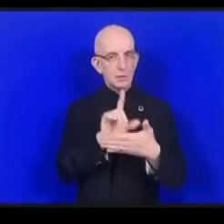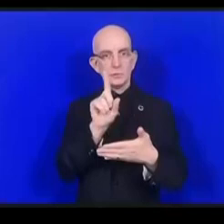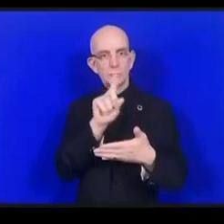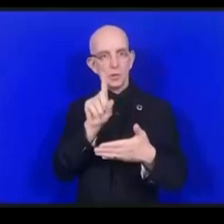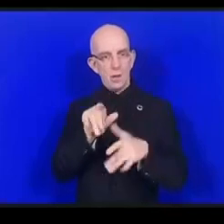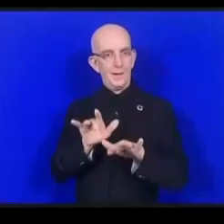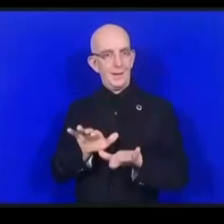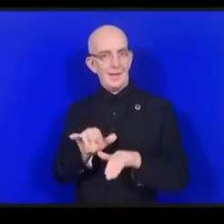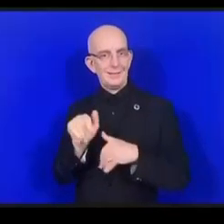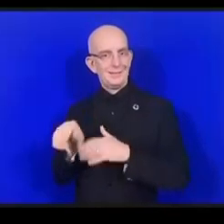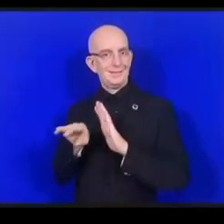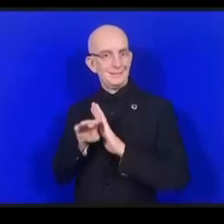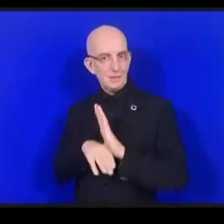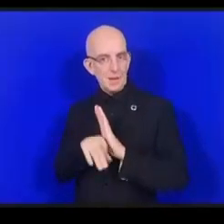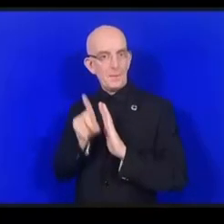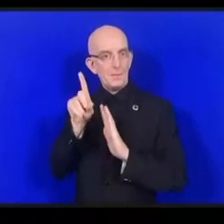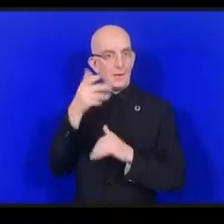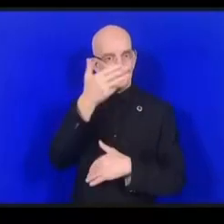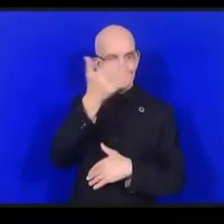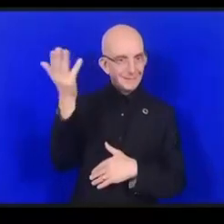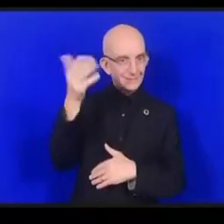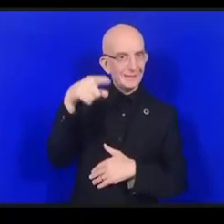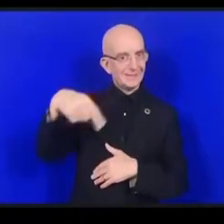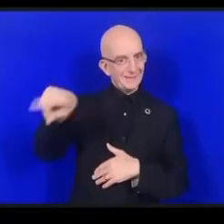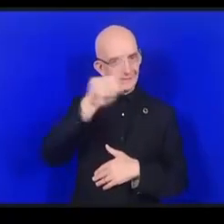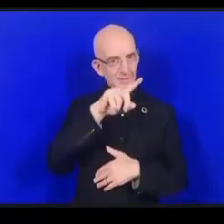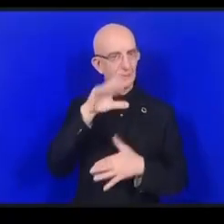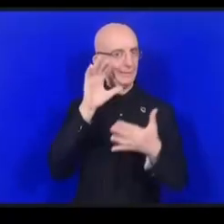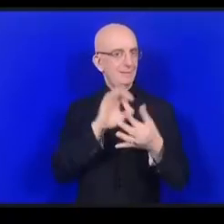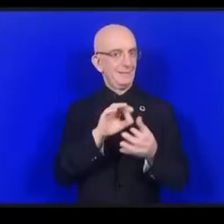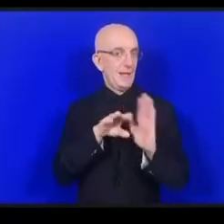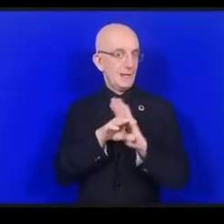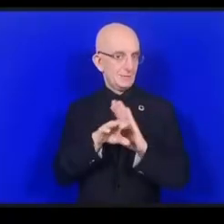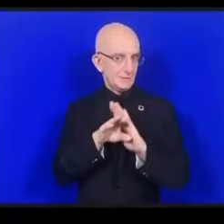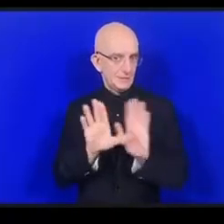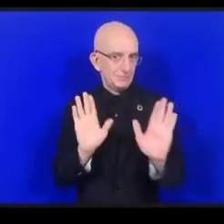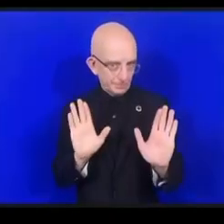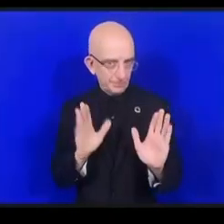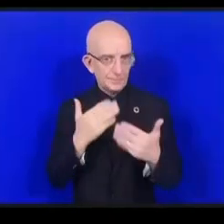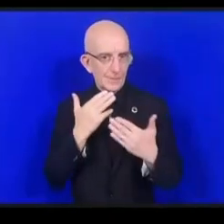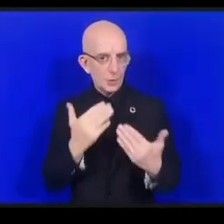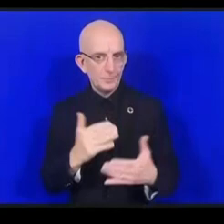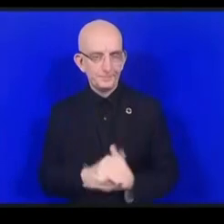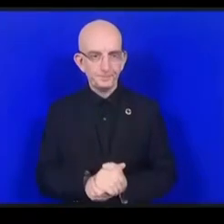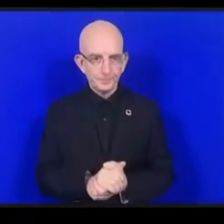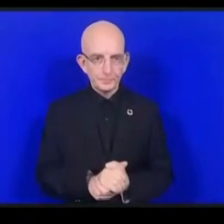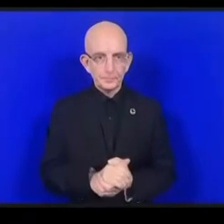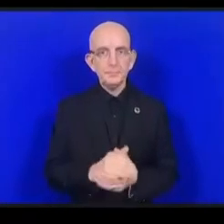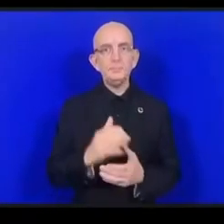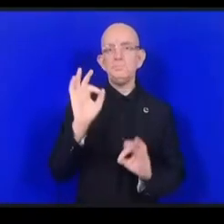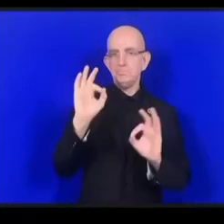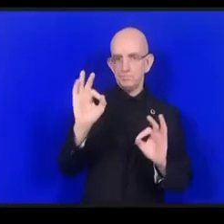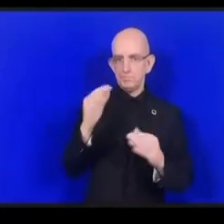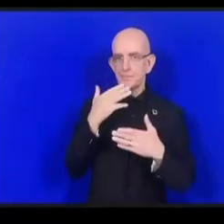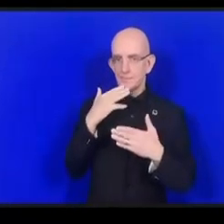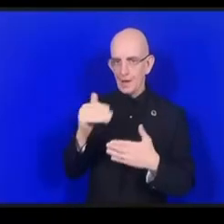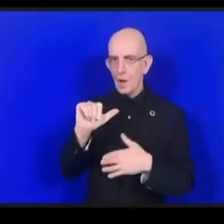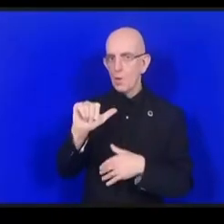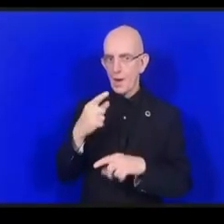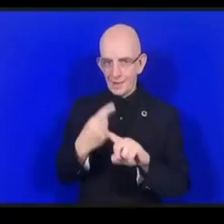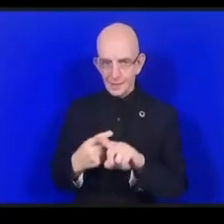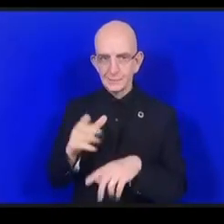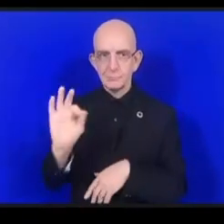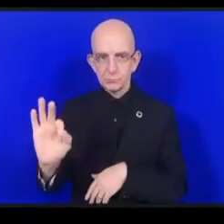الخطية فيما يتعلق بهذه المسائل شكرا عليخاندرو ربما مارك كافن